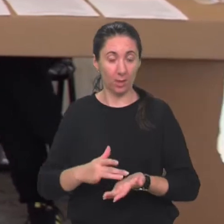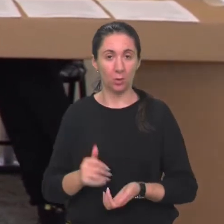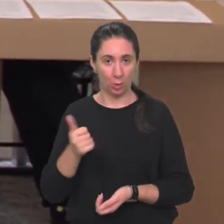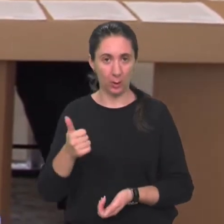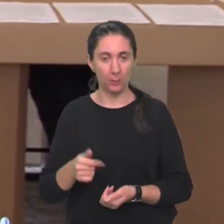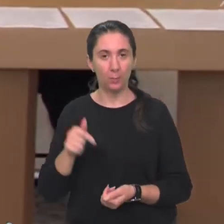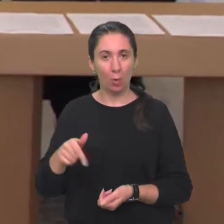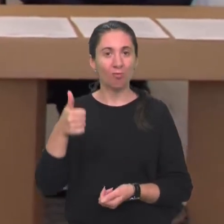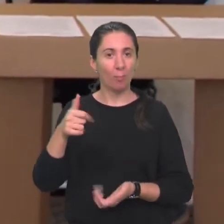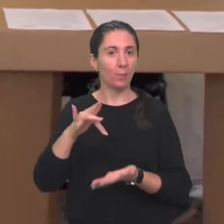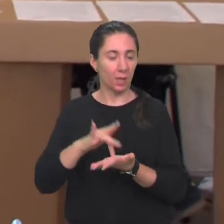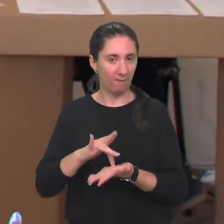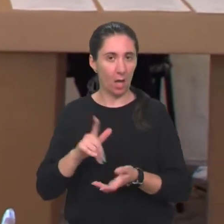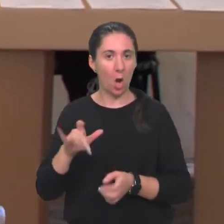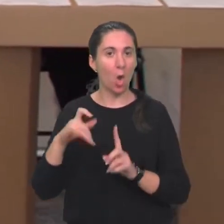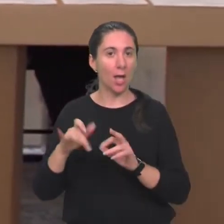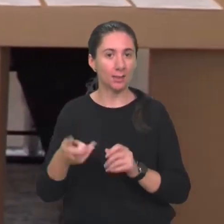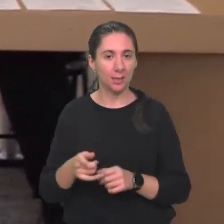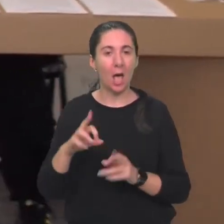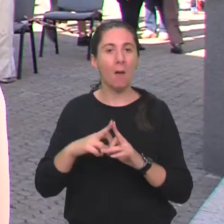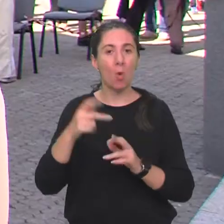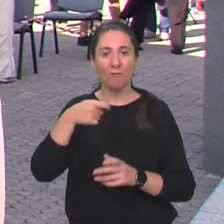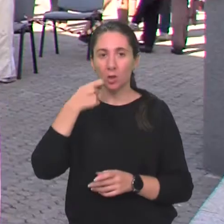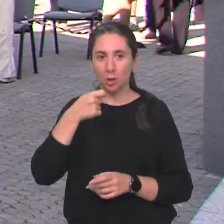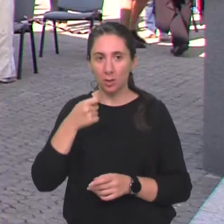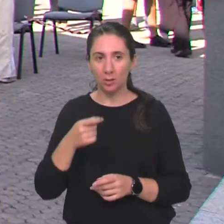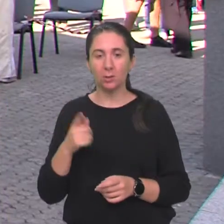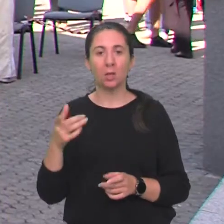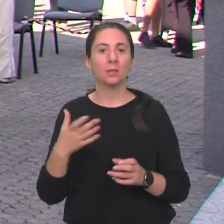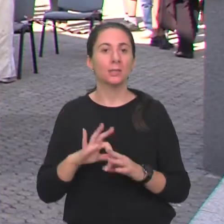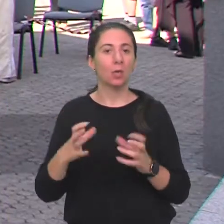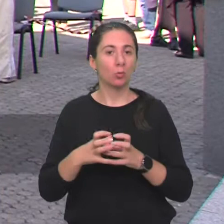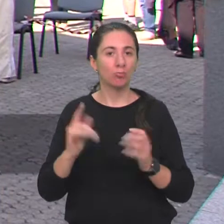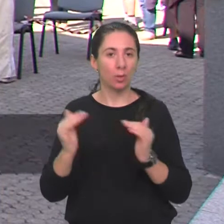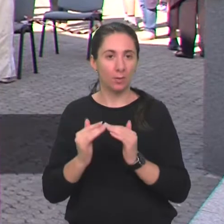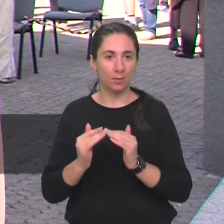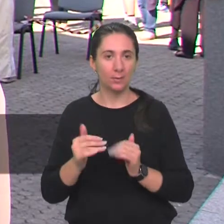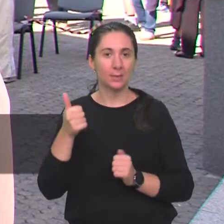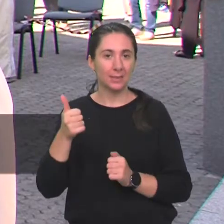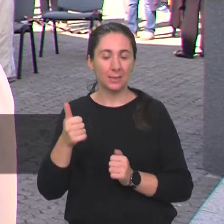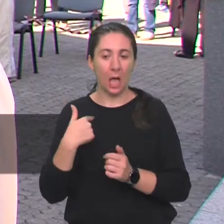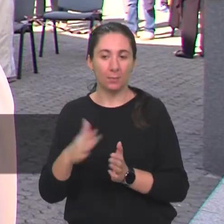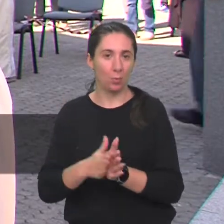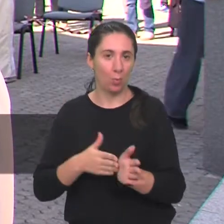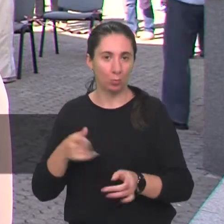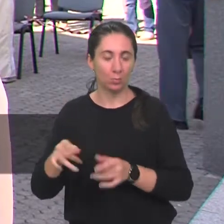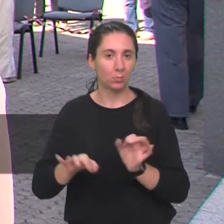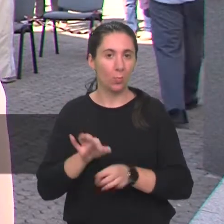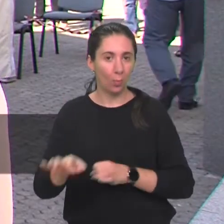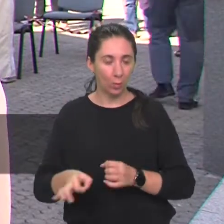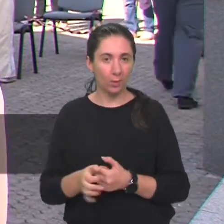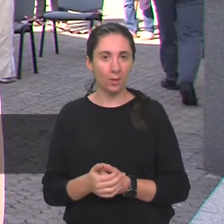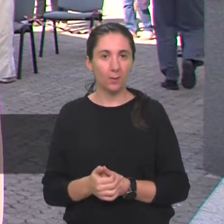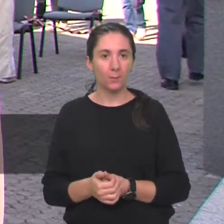Tako je, da, ovo je prva lokacija, Amorova žlica za društvo jednakosti, samo inicijativno smo pokrenuli projekt,